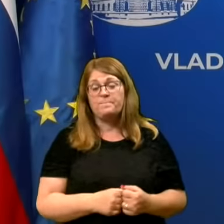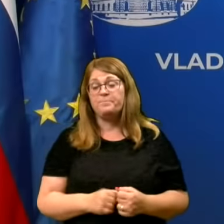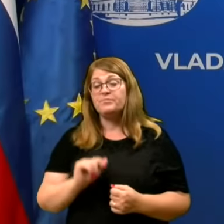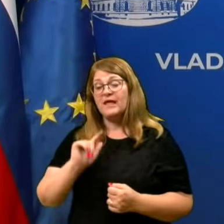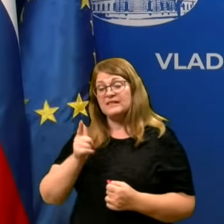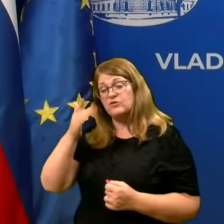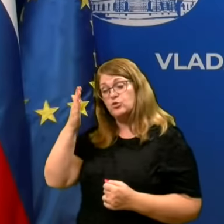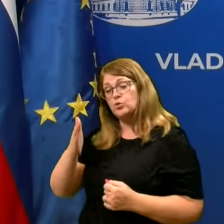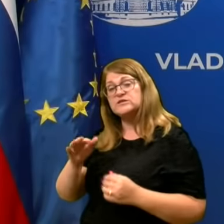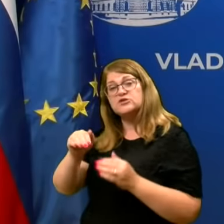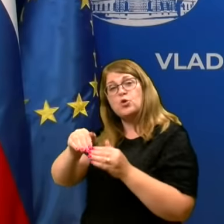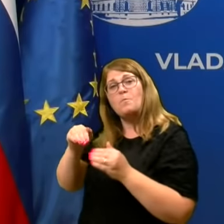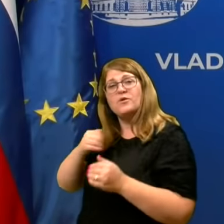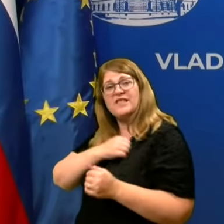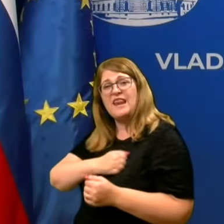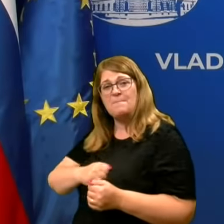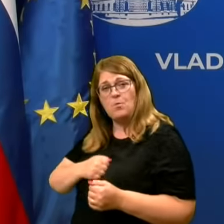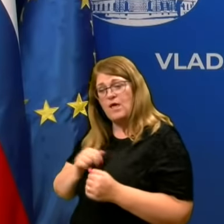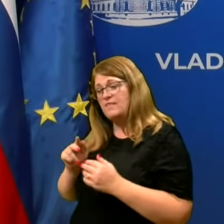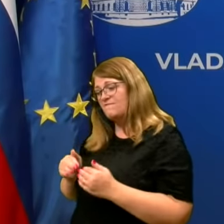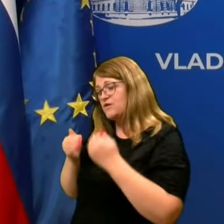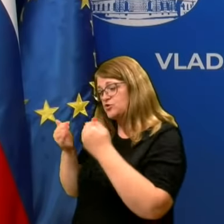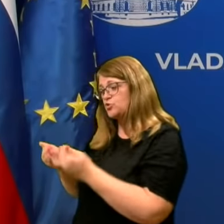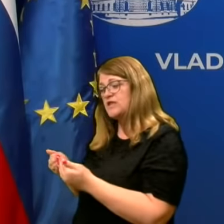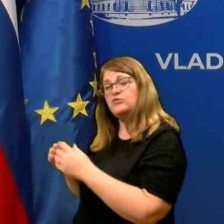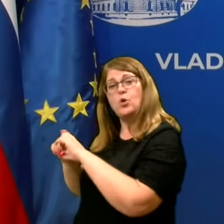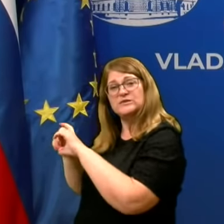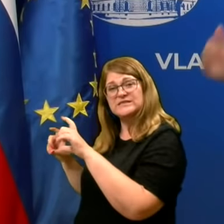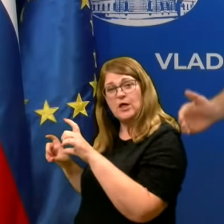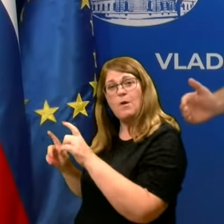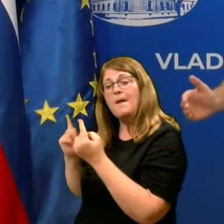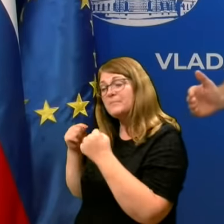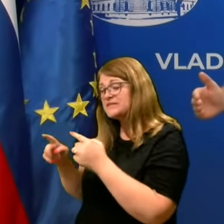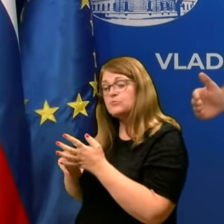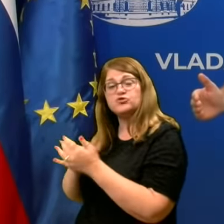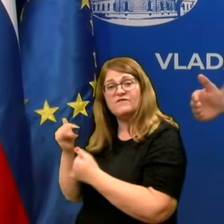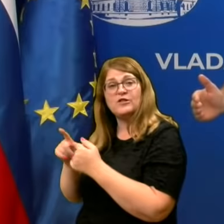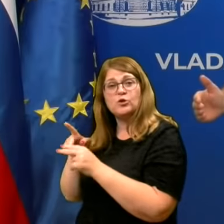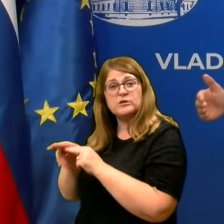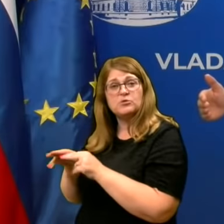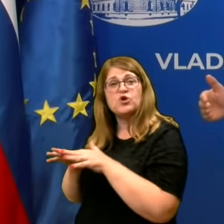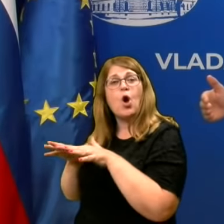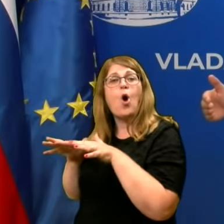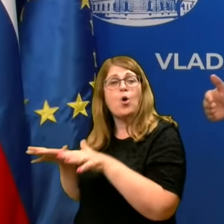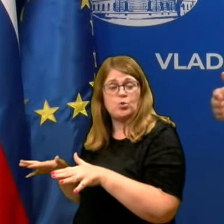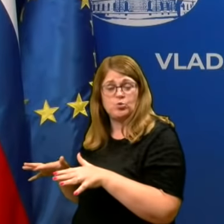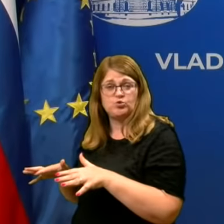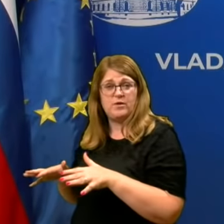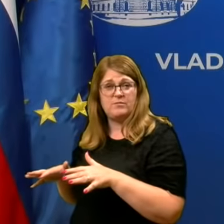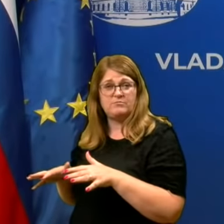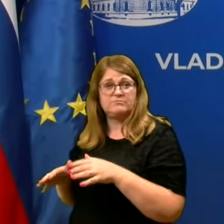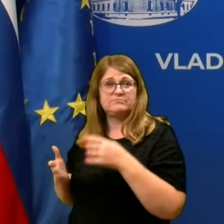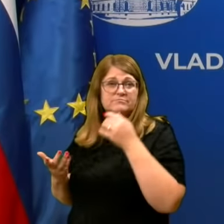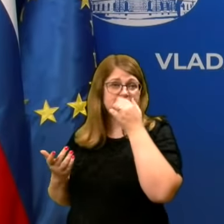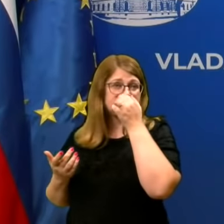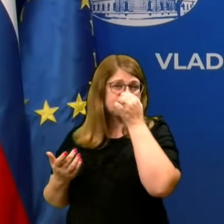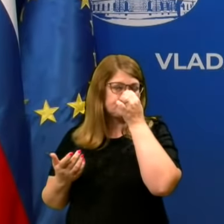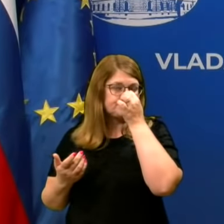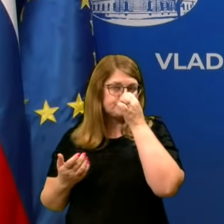omaknili bolane ljudi v sosedno stavbo, drugo stavbo, ampak s tem še vedno niso prepoječili okužbe v tej prvi stavbi, se pravi,